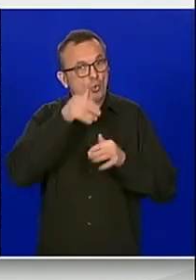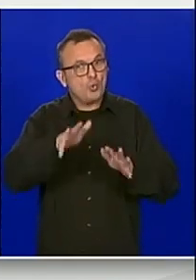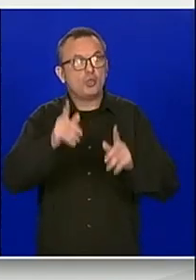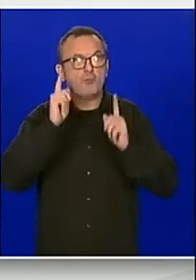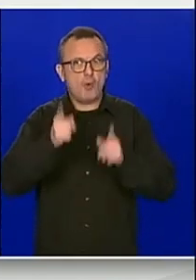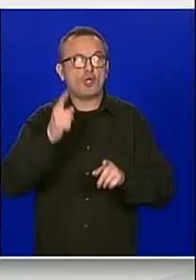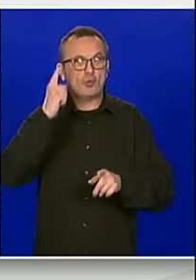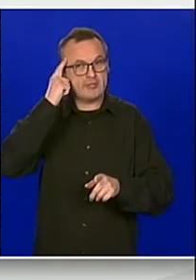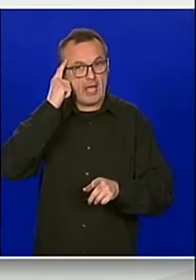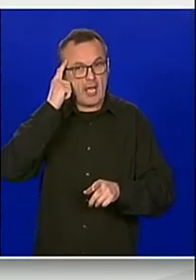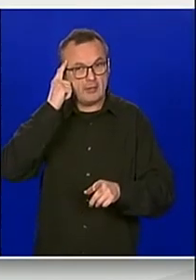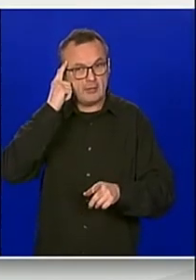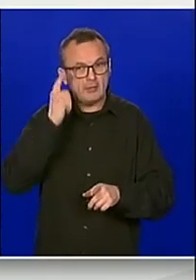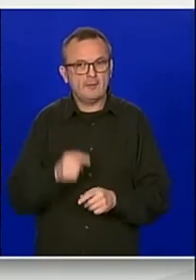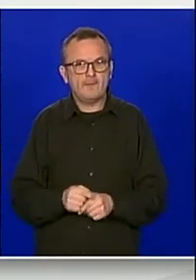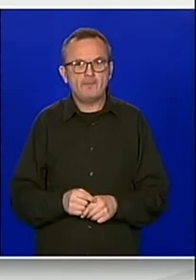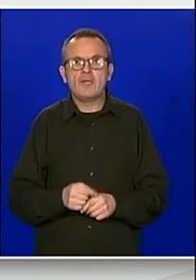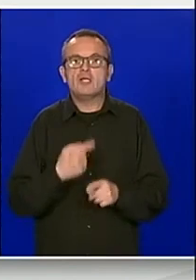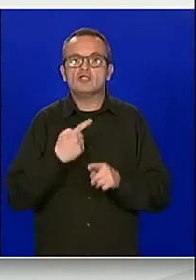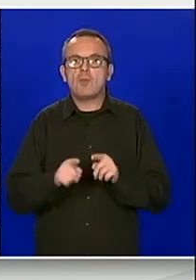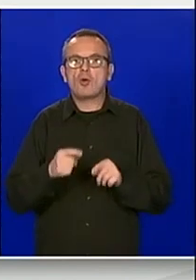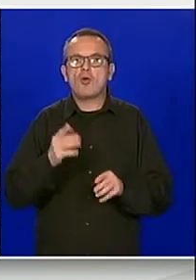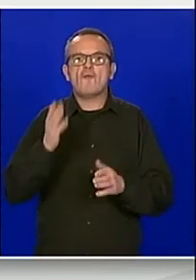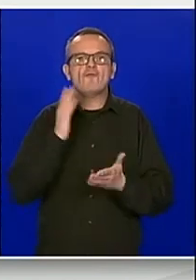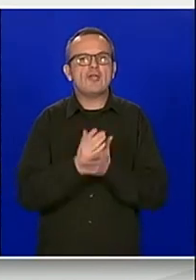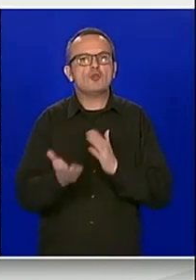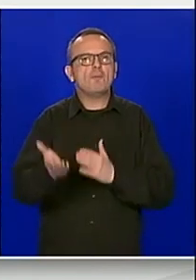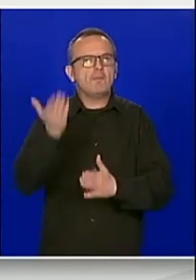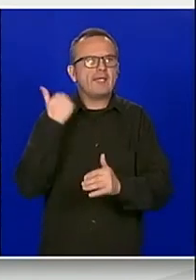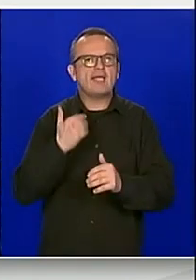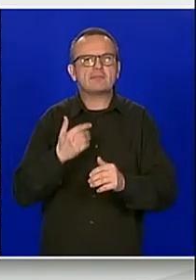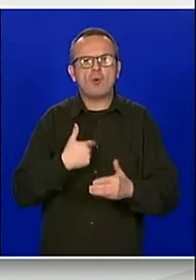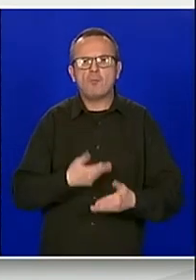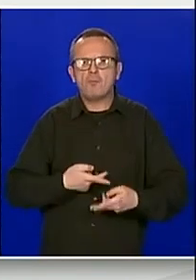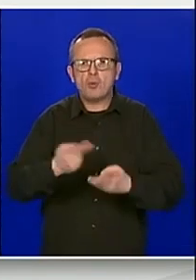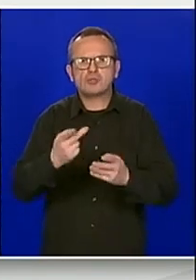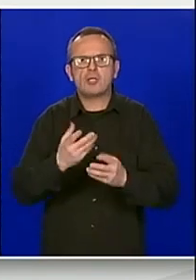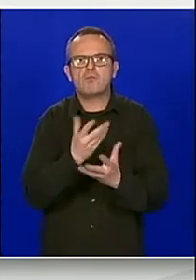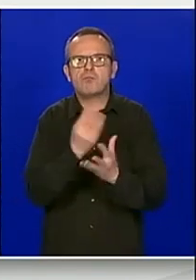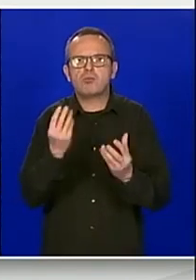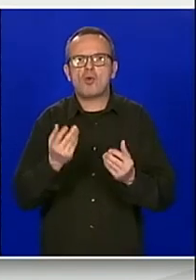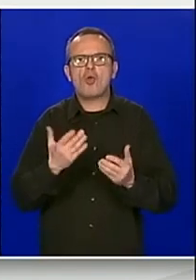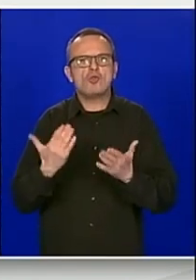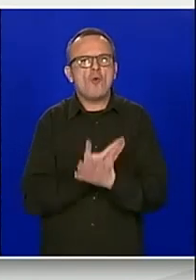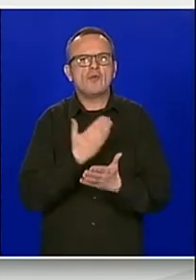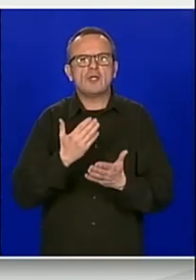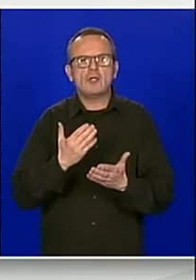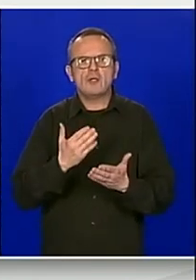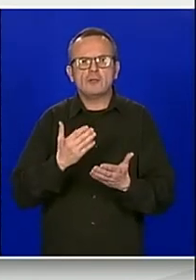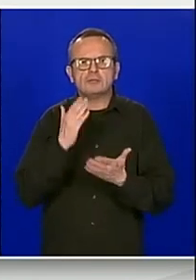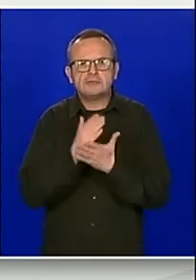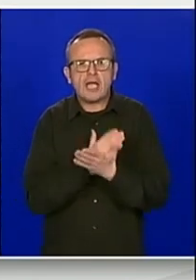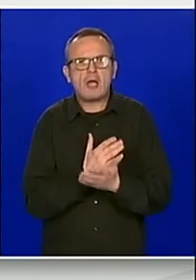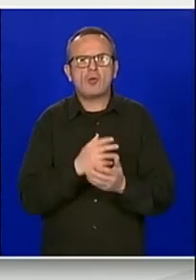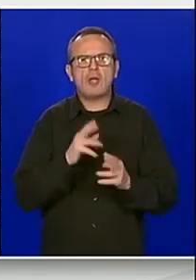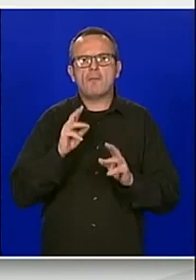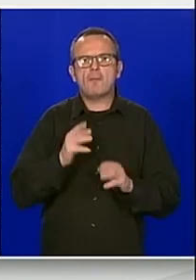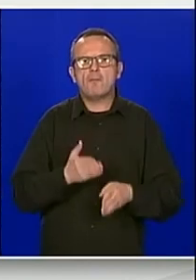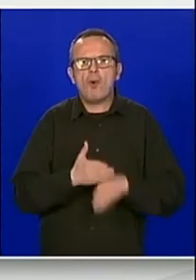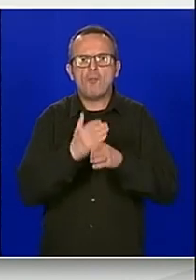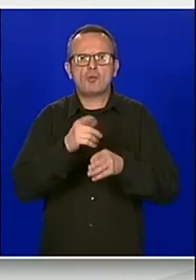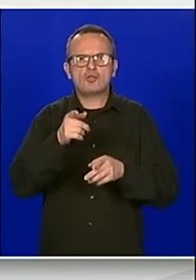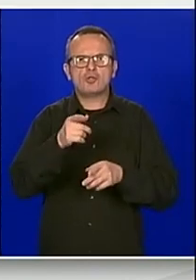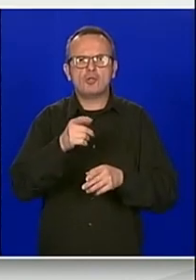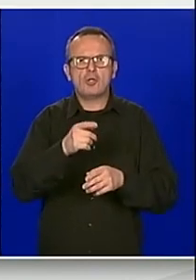učinona brojne mjere koje su pomogli ovršenim građanima. Kao što sam rekao na početku sjednice, u aktualnim izminama kojima upućujemo u Hrvatski